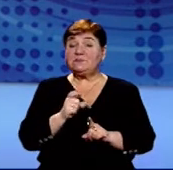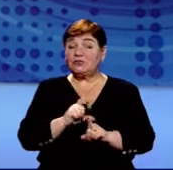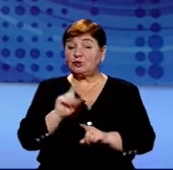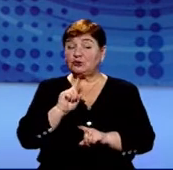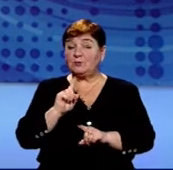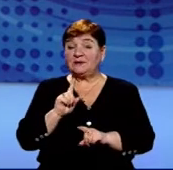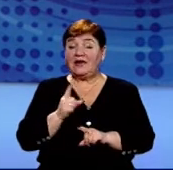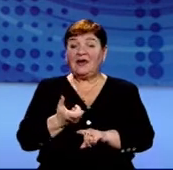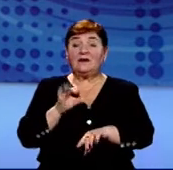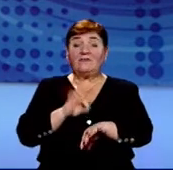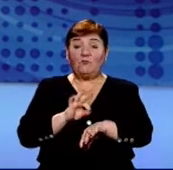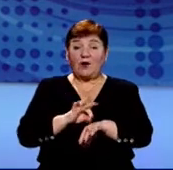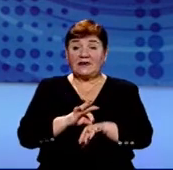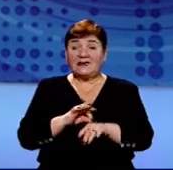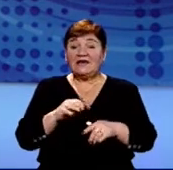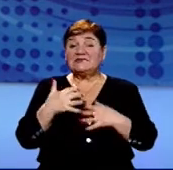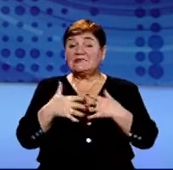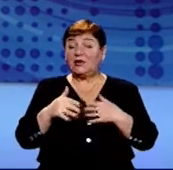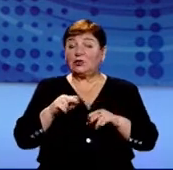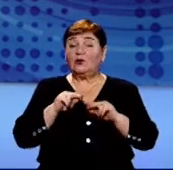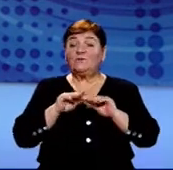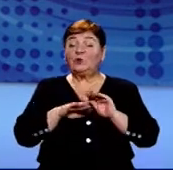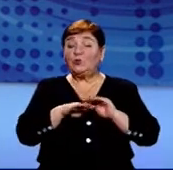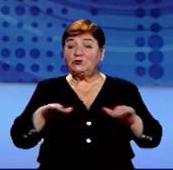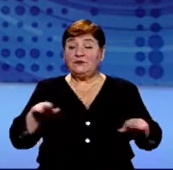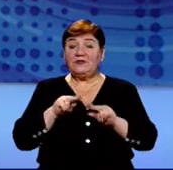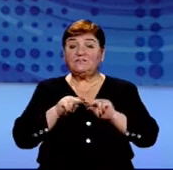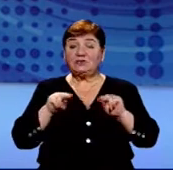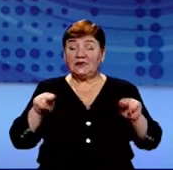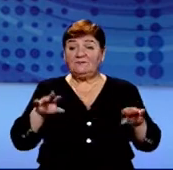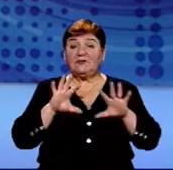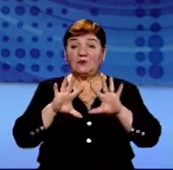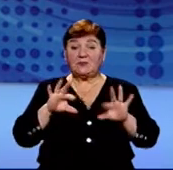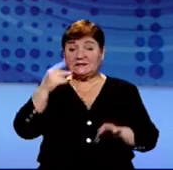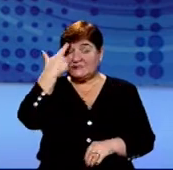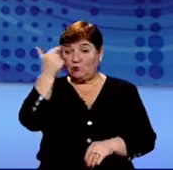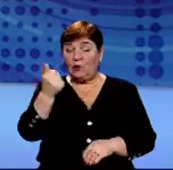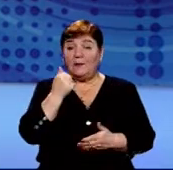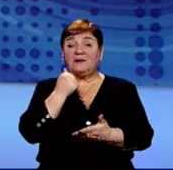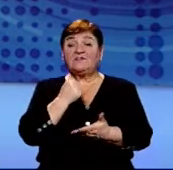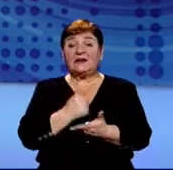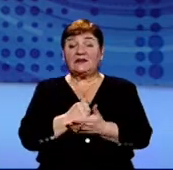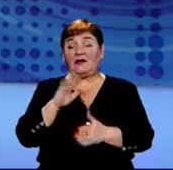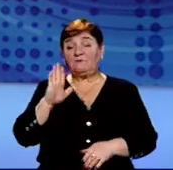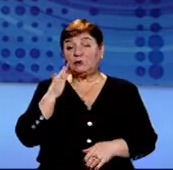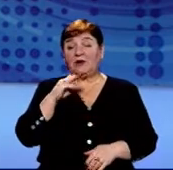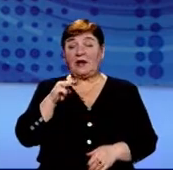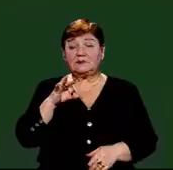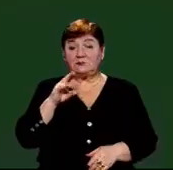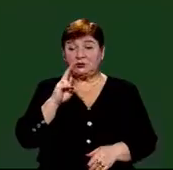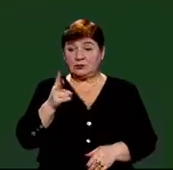хворих на гості респіраторній інфекції серед учнів та вчителів. Інформацію підтвердила головна епідеміологиня Закарпаття Вікторія Тимчик.